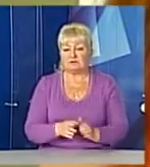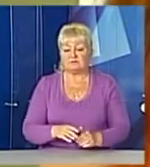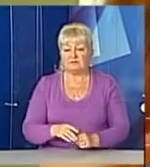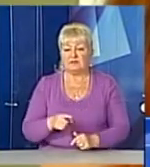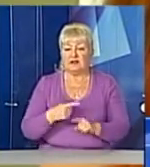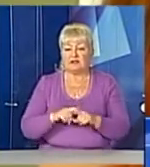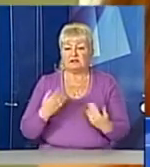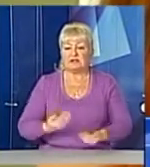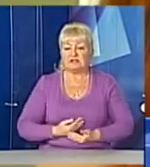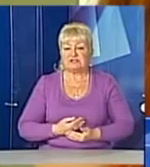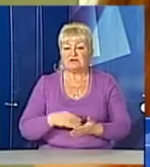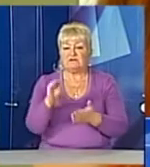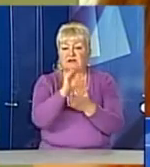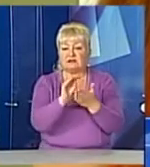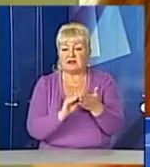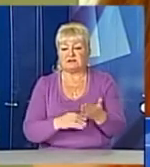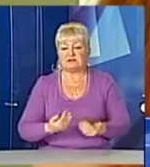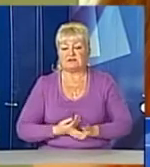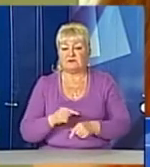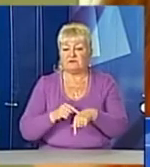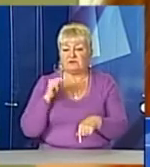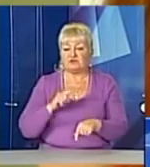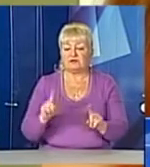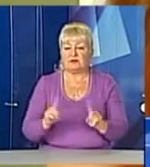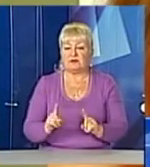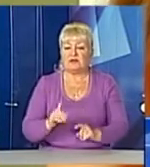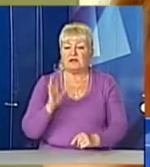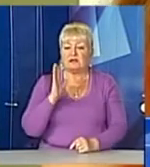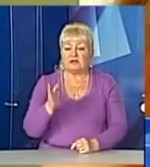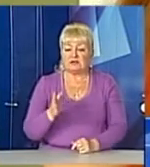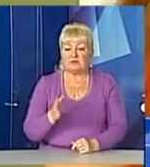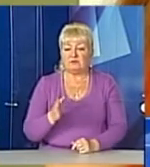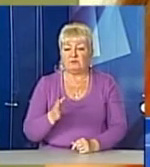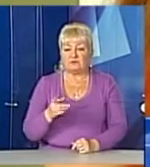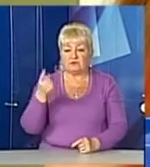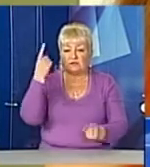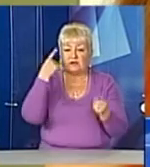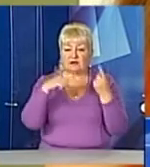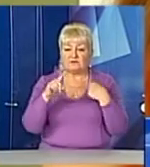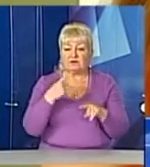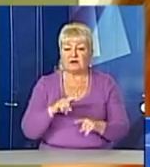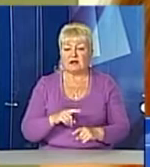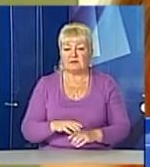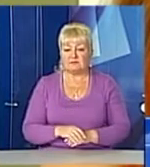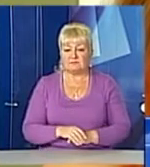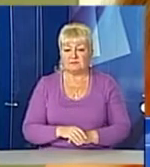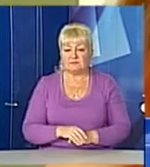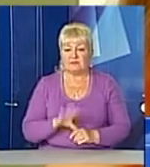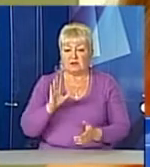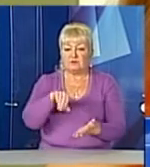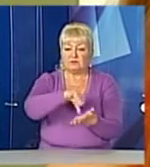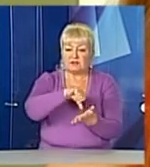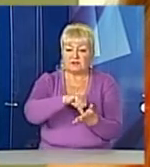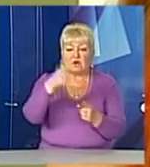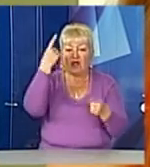тексти з живими відчуттями, які будуть авторами сказані. Тобто в нашій виставі обратимуть участь